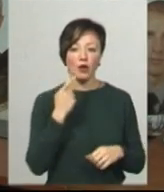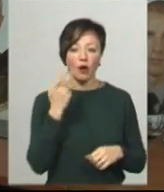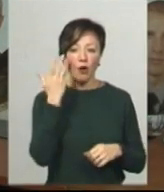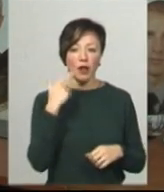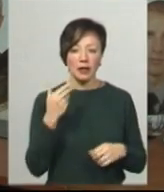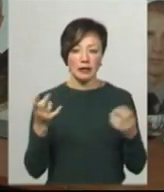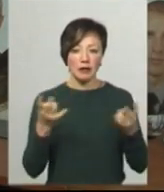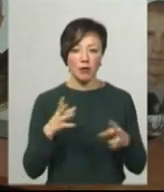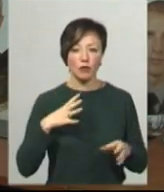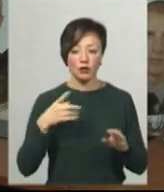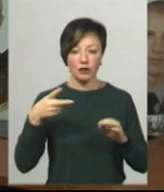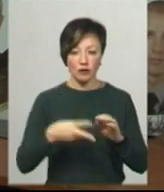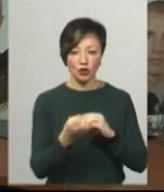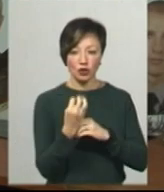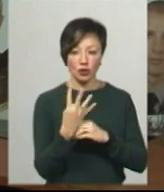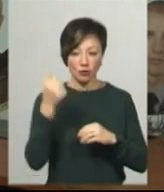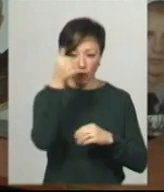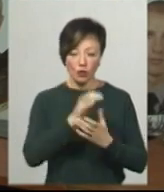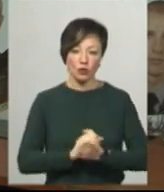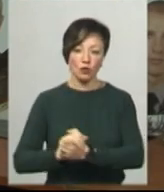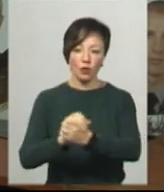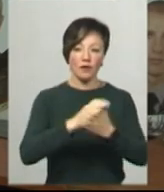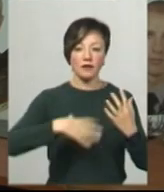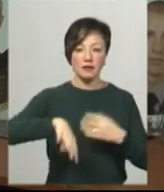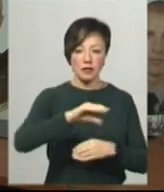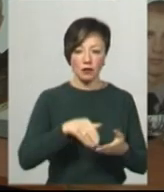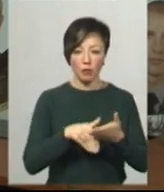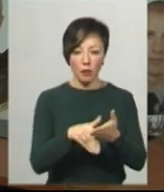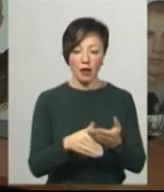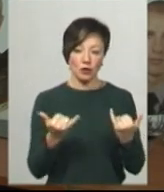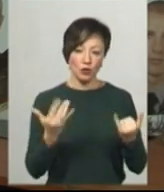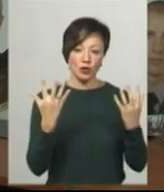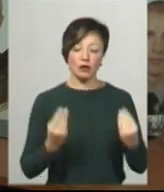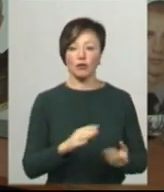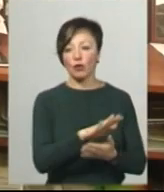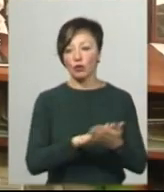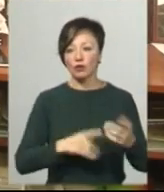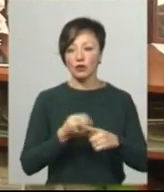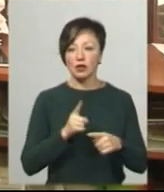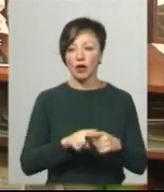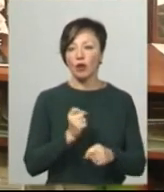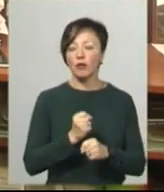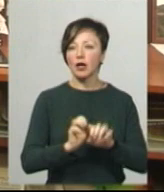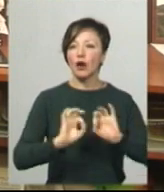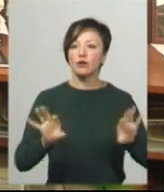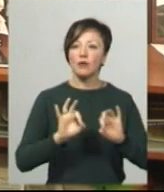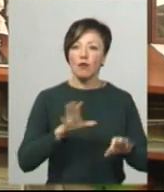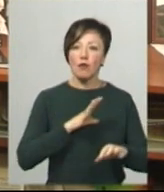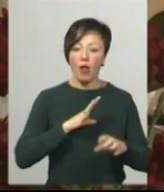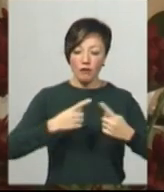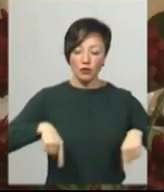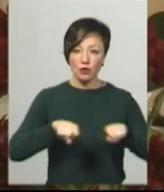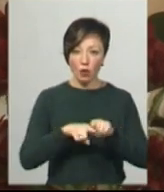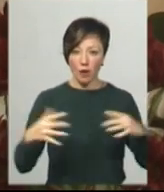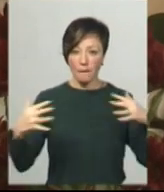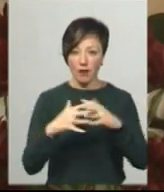в 2014 році згуртовувались всі і допомагали. І на сьогоднішній день продовжую це робити. Розповідає, була в зоні бойових дій